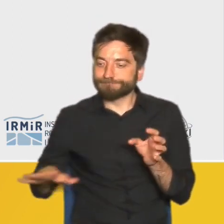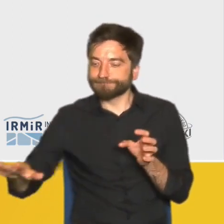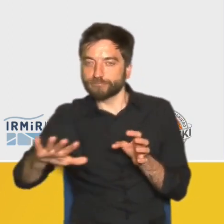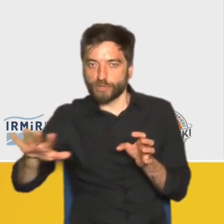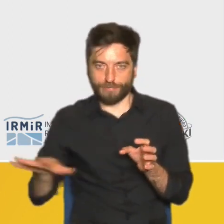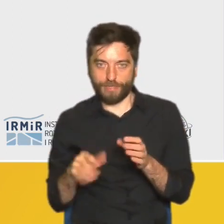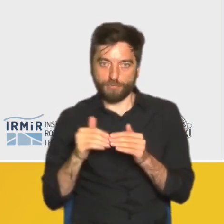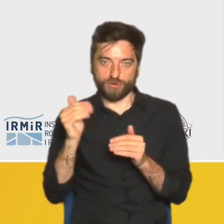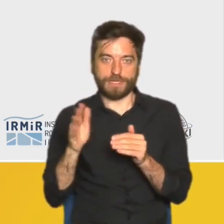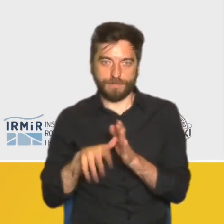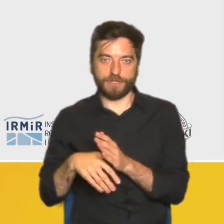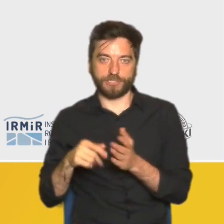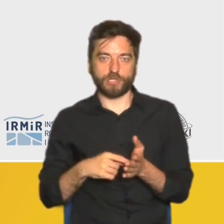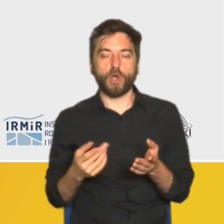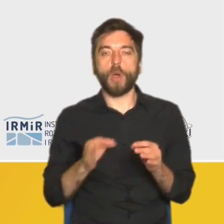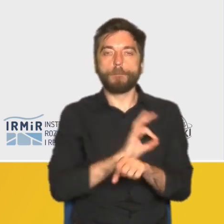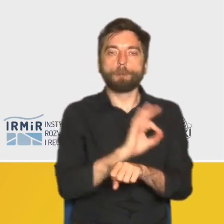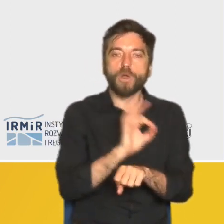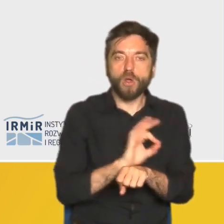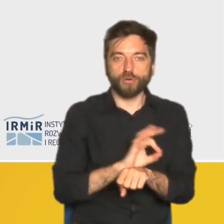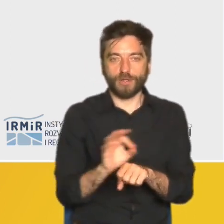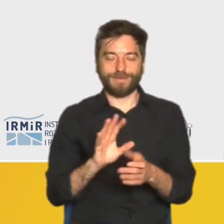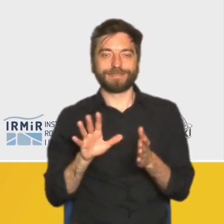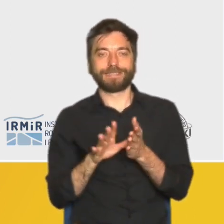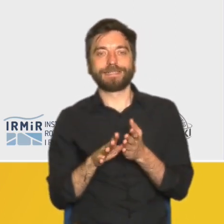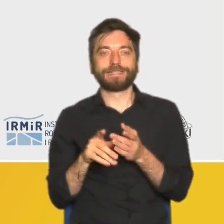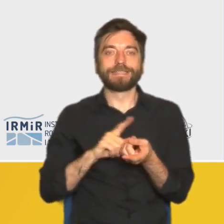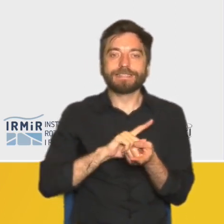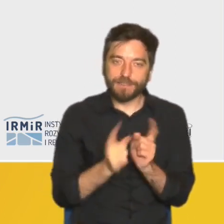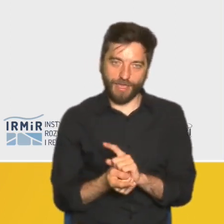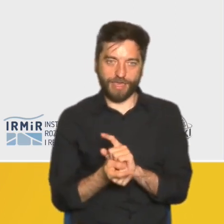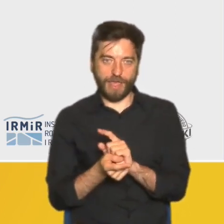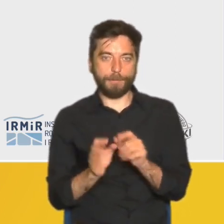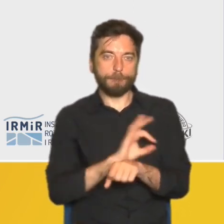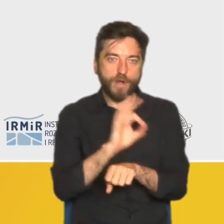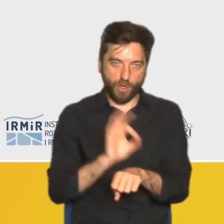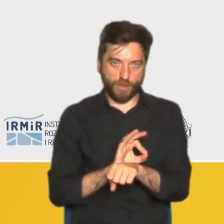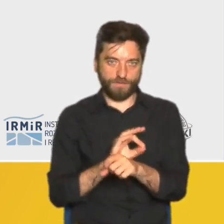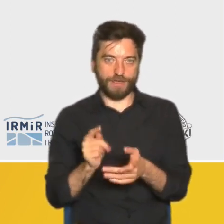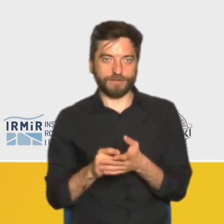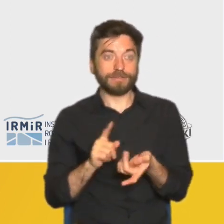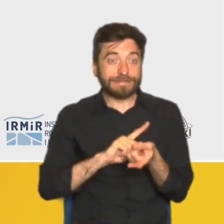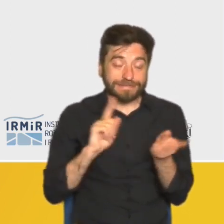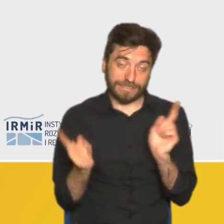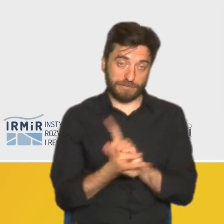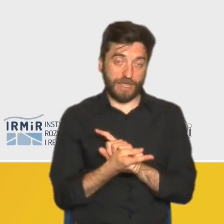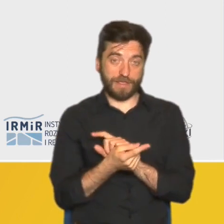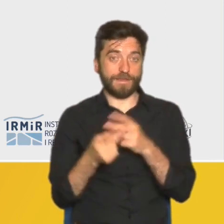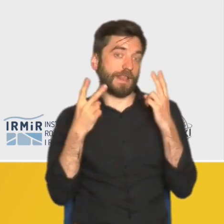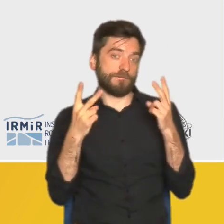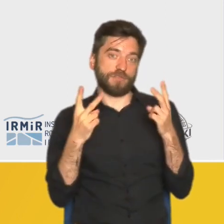dojazdów do pracy, to projektowość rynku pracy, częsta zmienność, sprawiają, że zmieniają się priorytety i